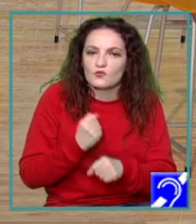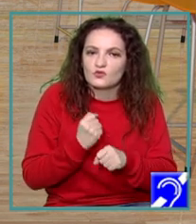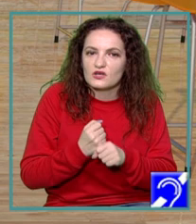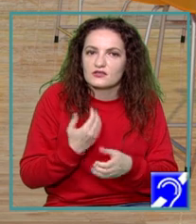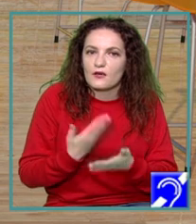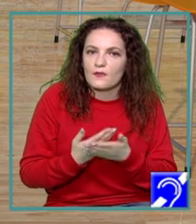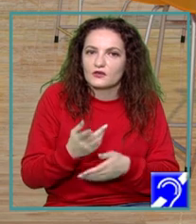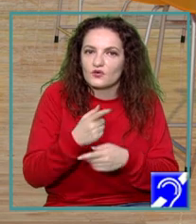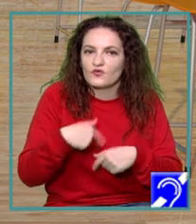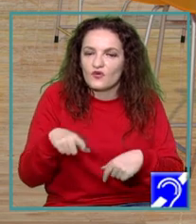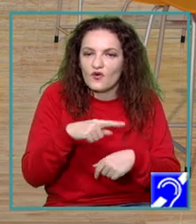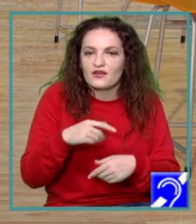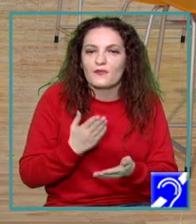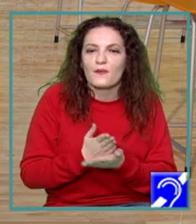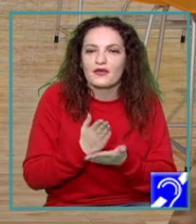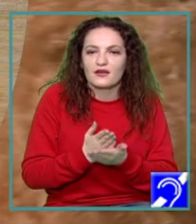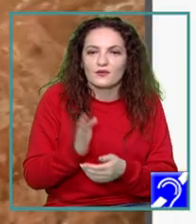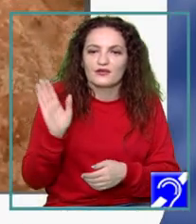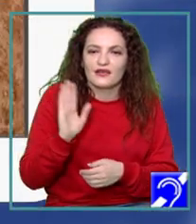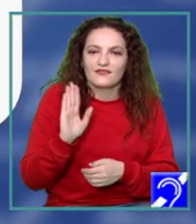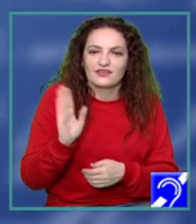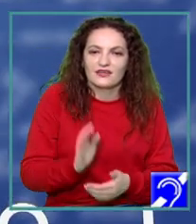voi tot timpul. La revedere!